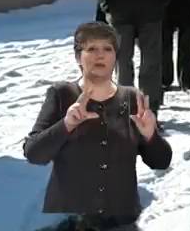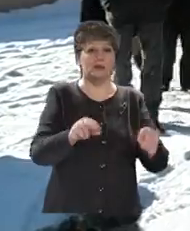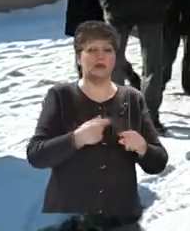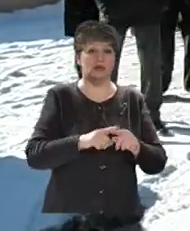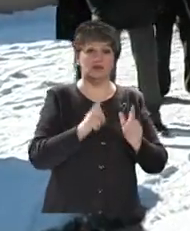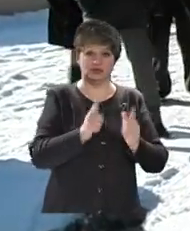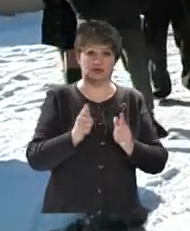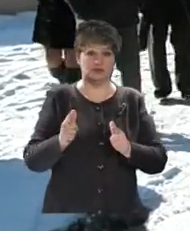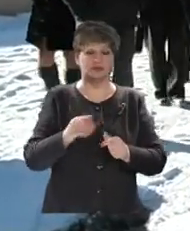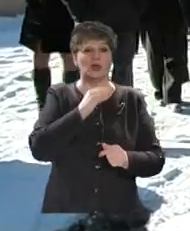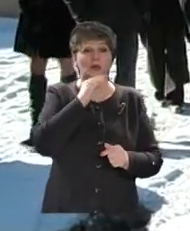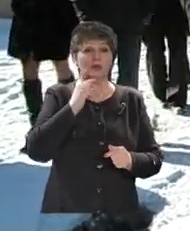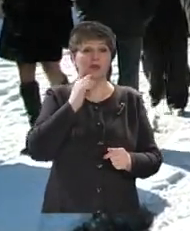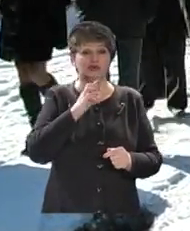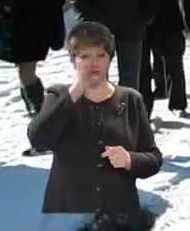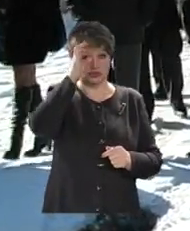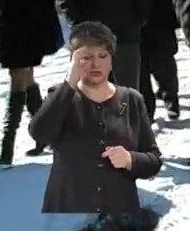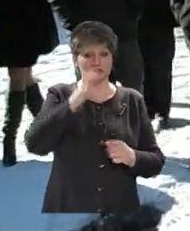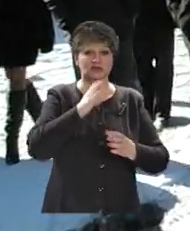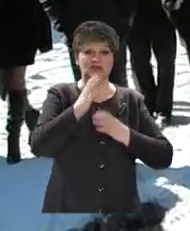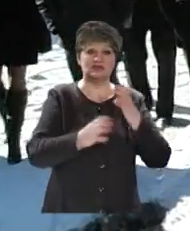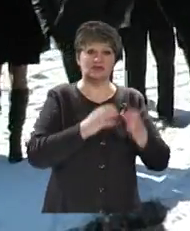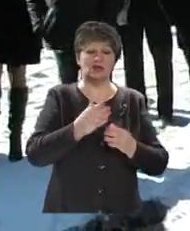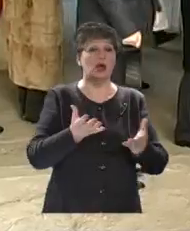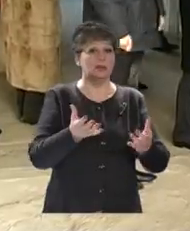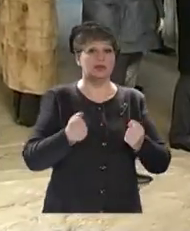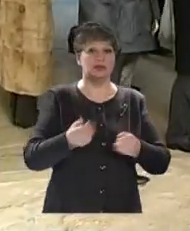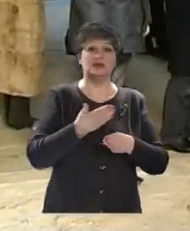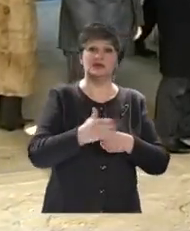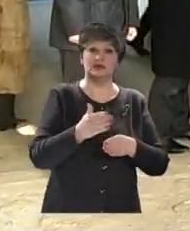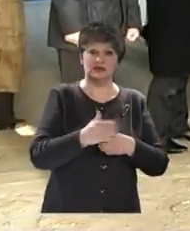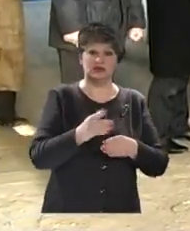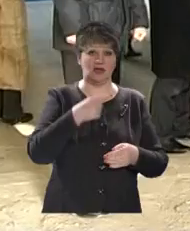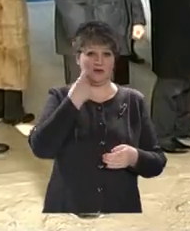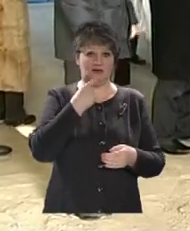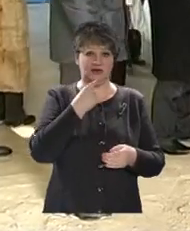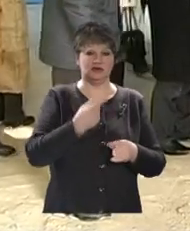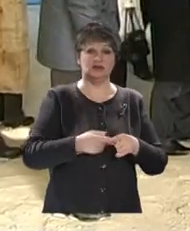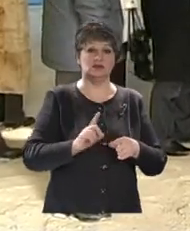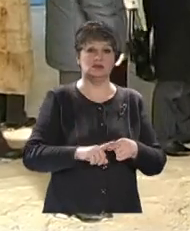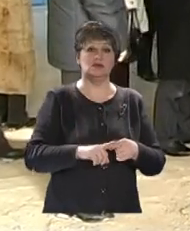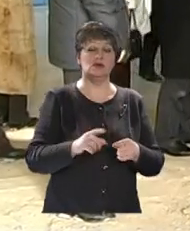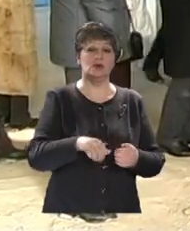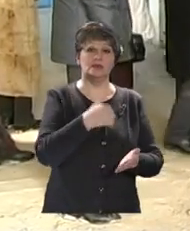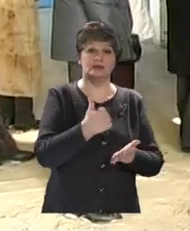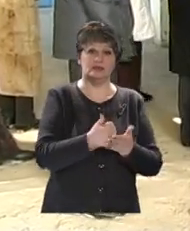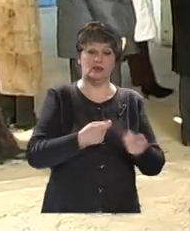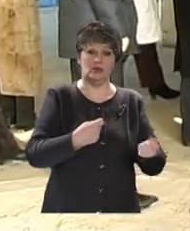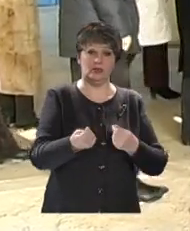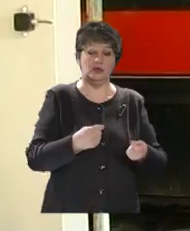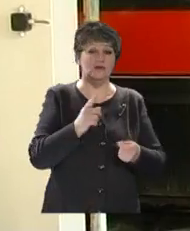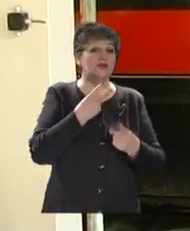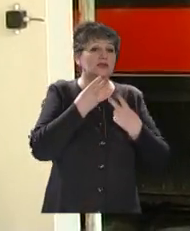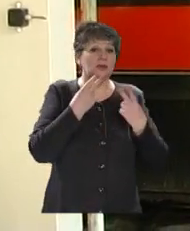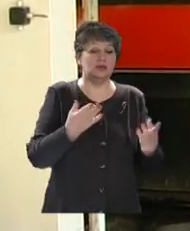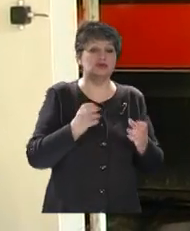цієї угоди. Більшість країн світу для модернізації ЖКХ беруть кридрити, зазначає очільникам держноди корпусу. Він не бачить